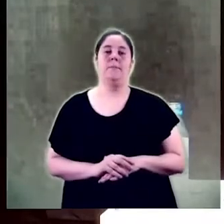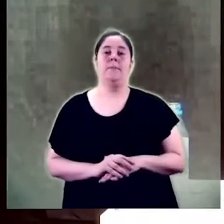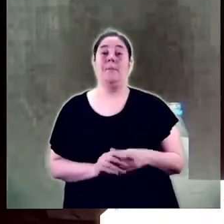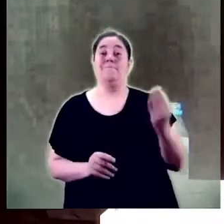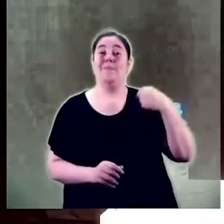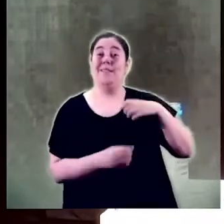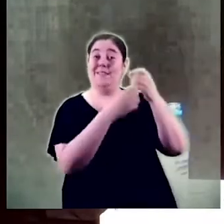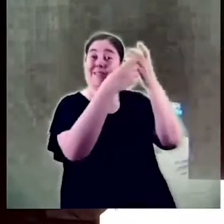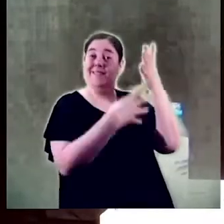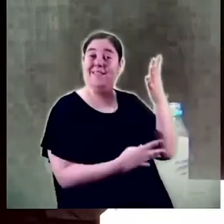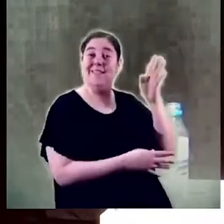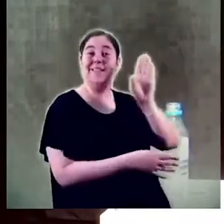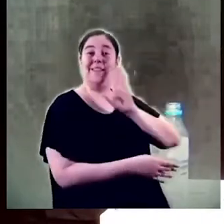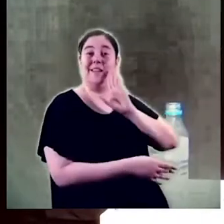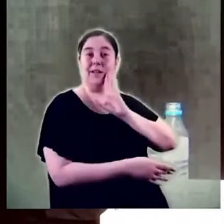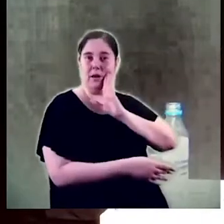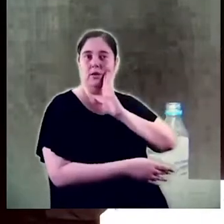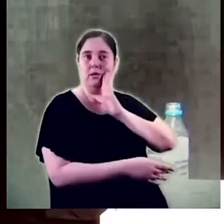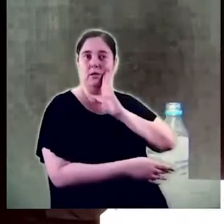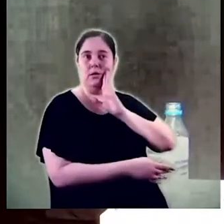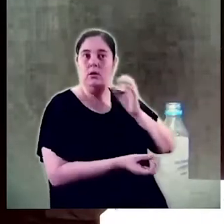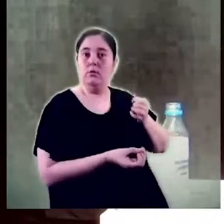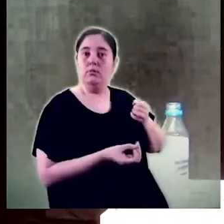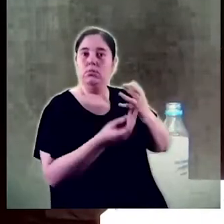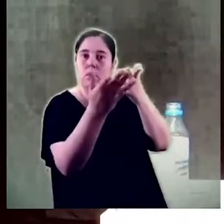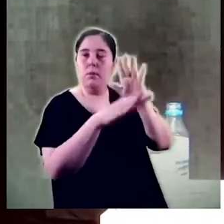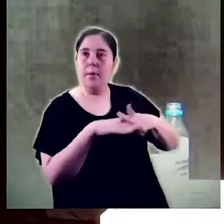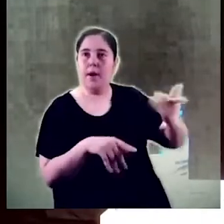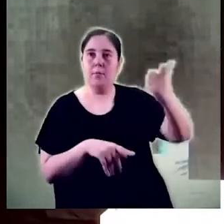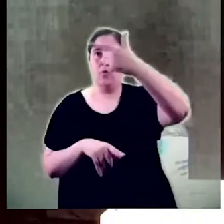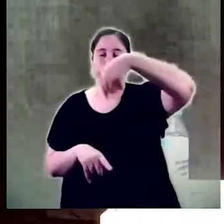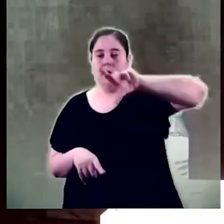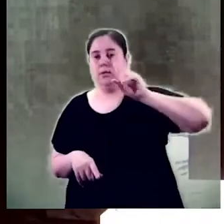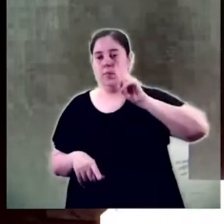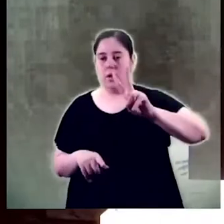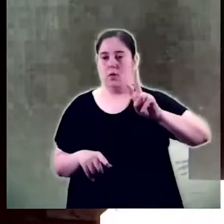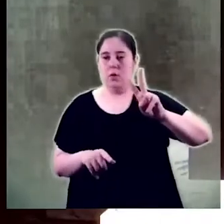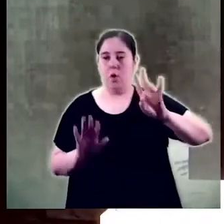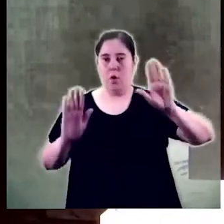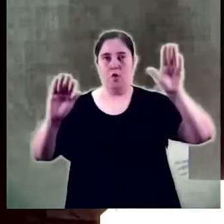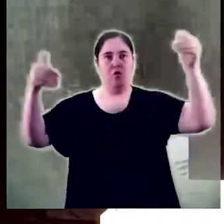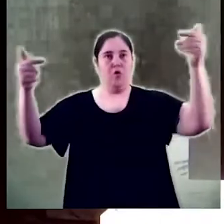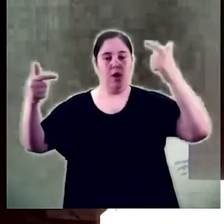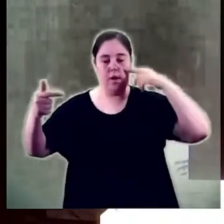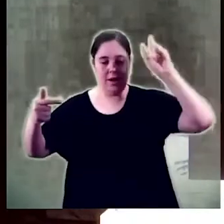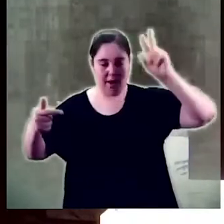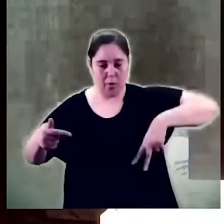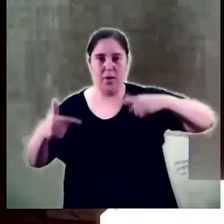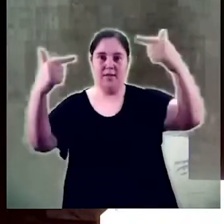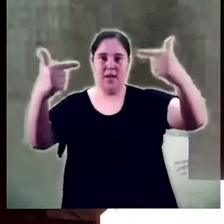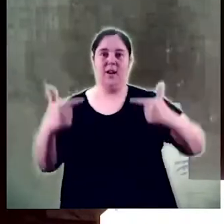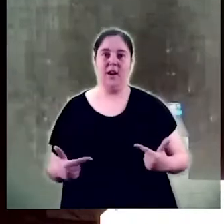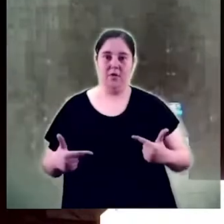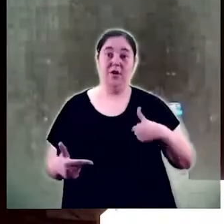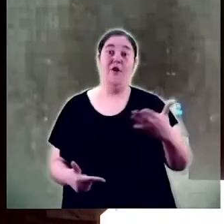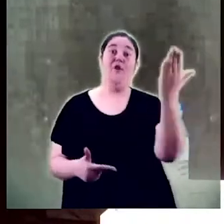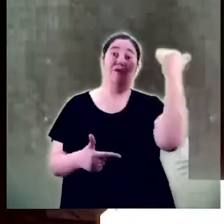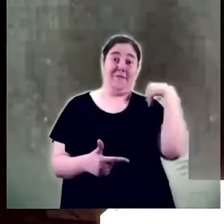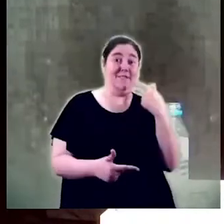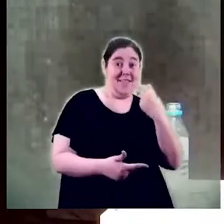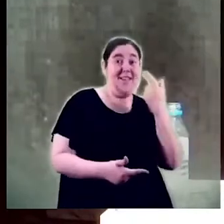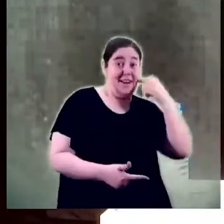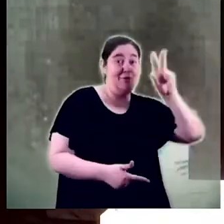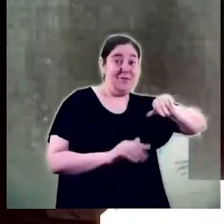valgui aquest llistat per donar testimoni de la importància reconeguda des de fora a la qual em referia al